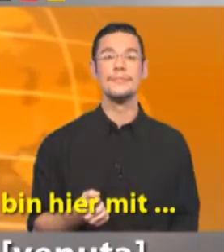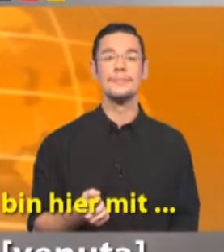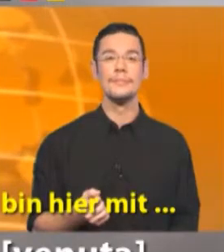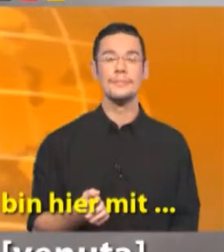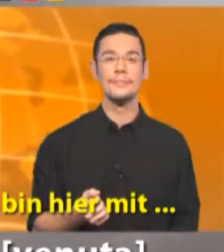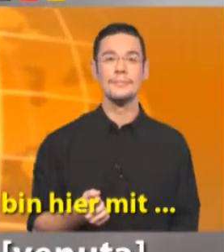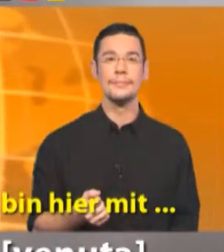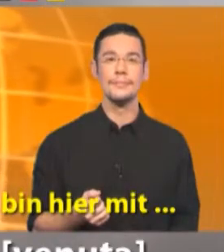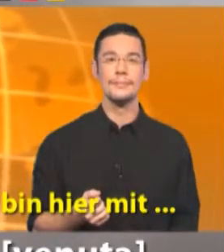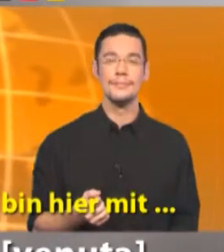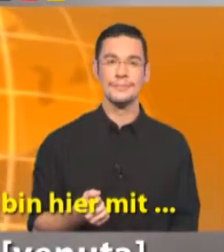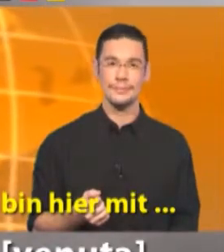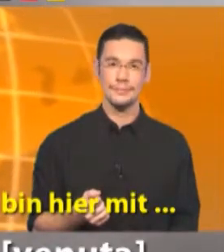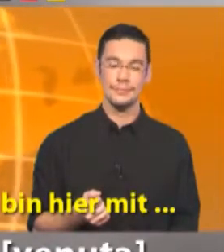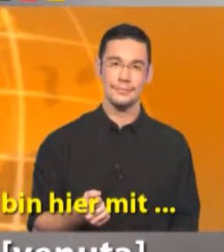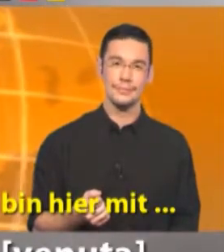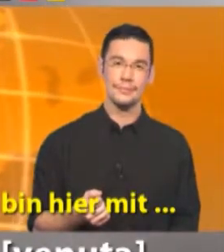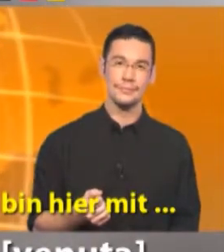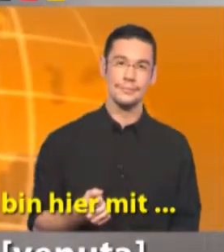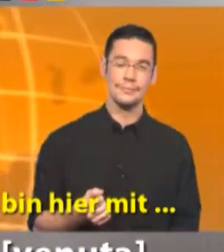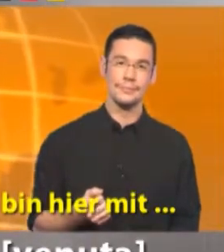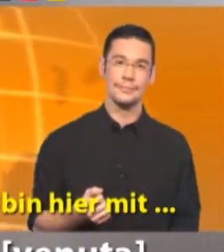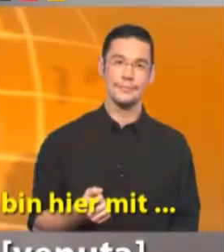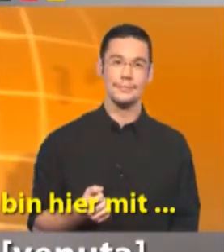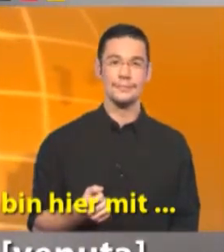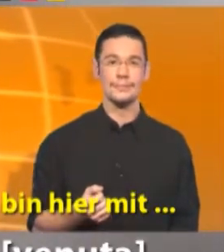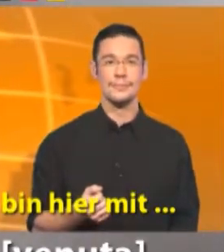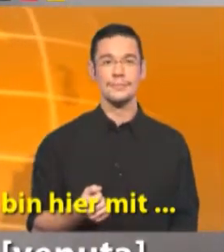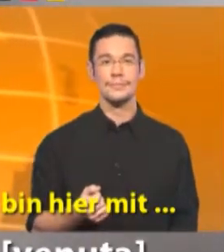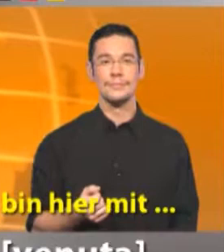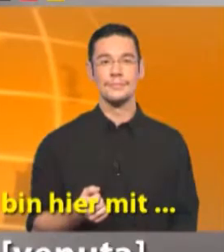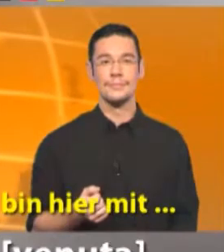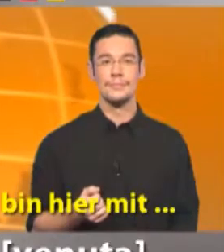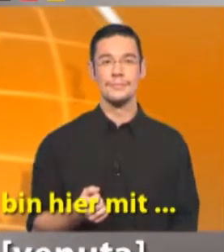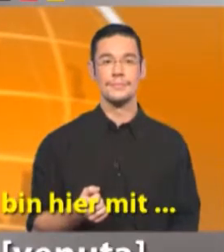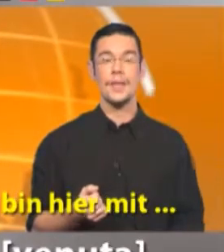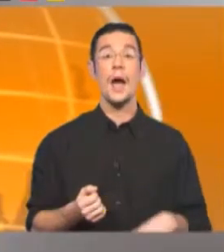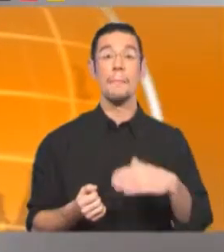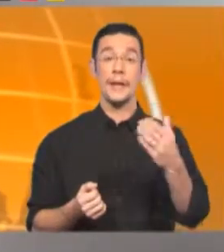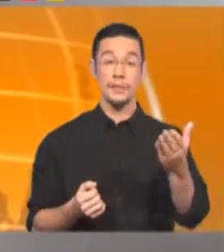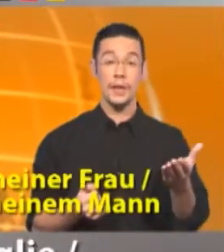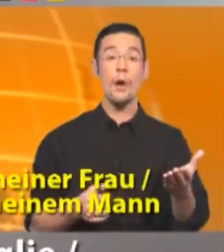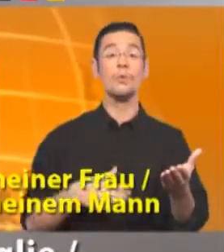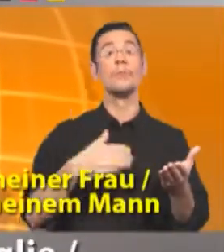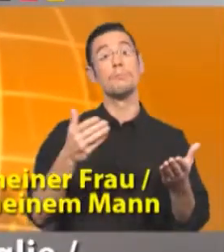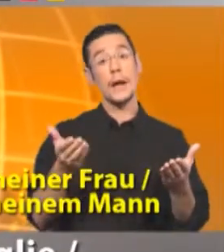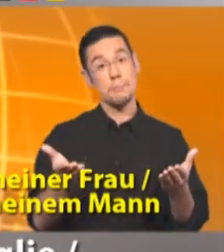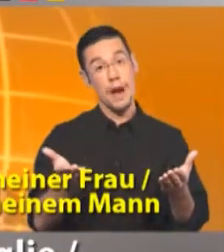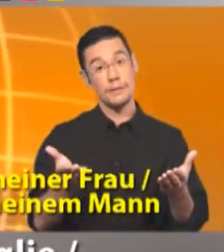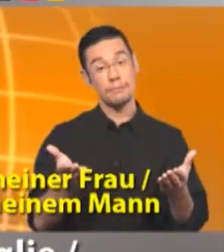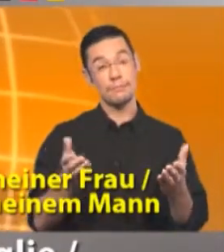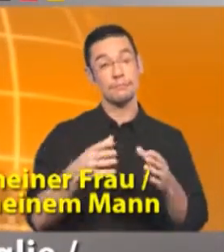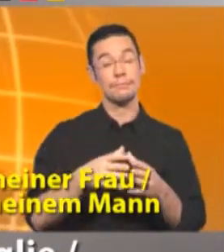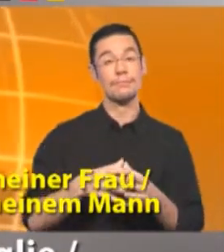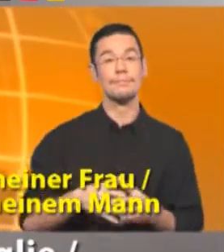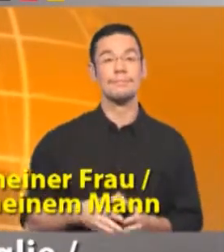venuta qui con... Sono venuto, venuta qui con... Meiner Frau, meinem